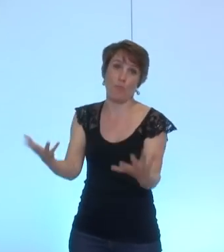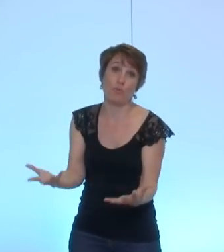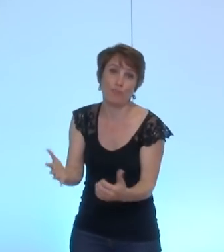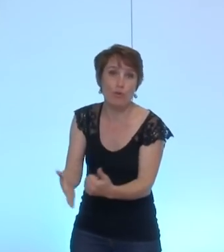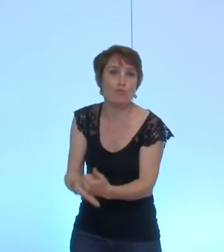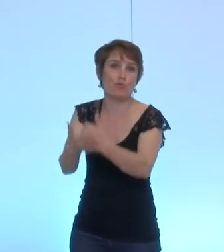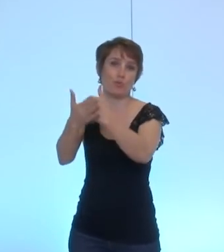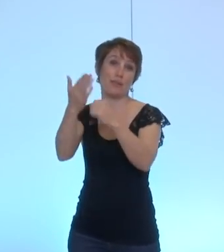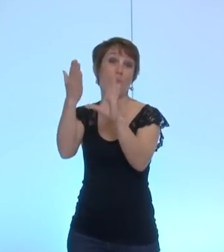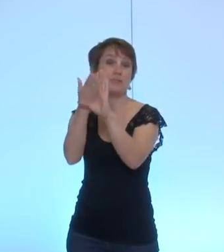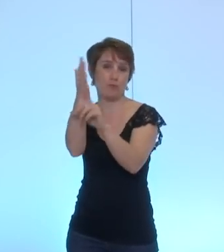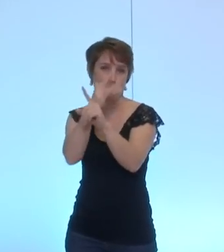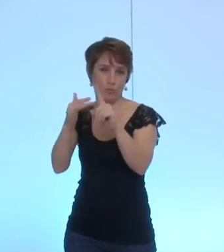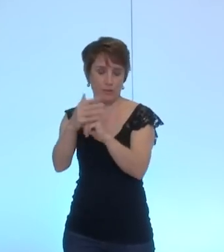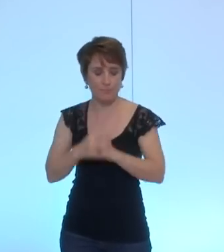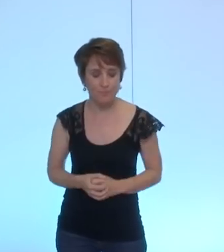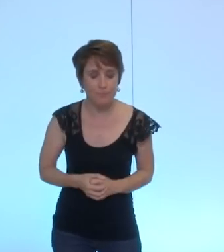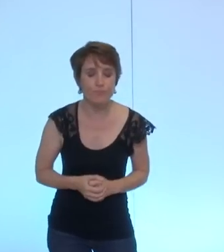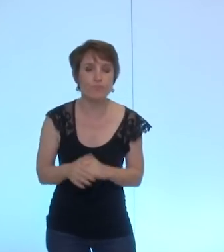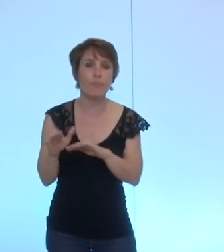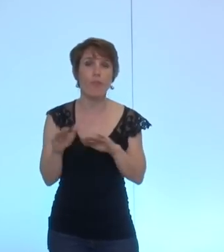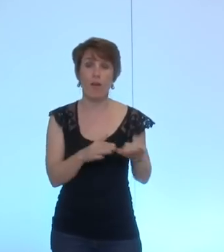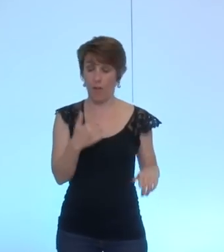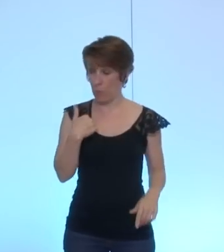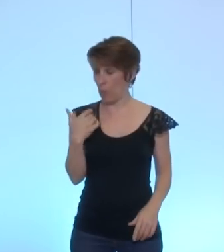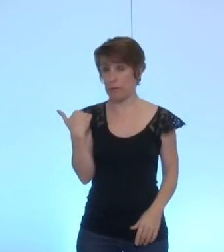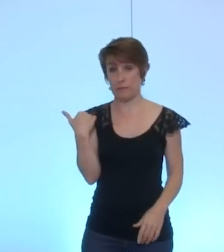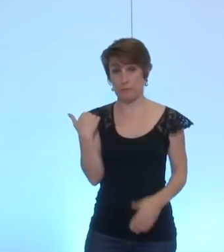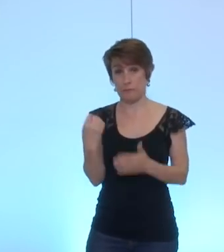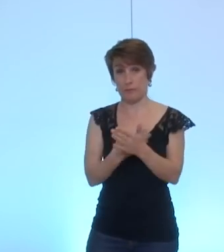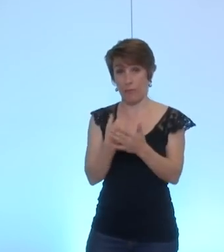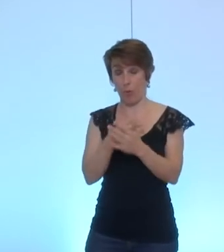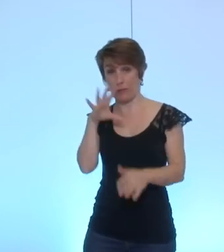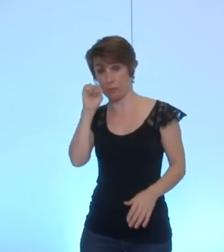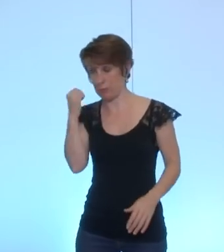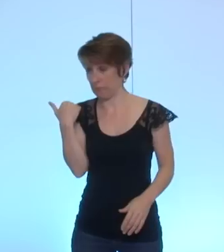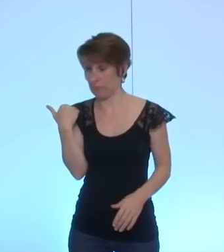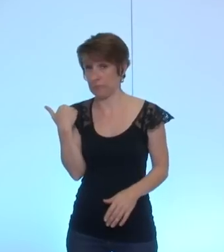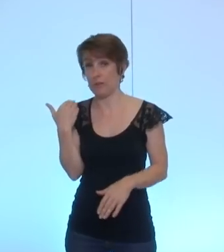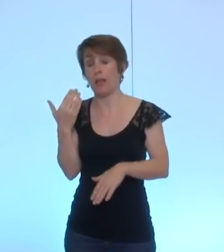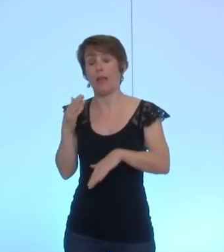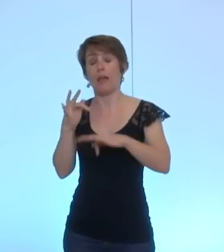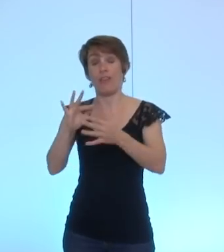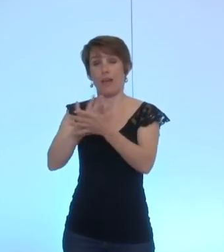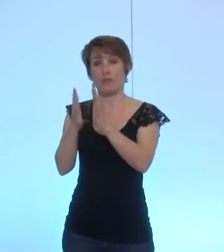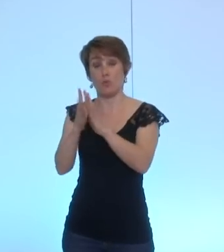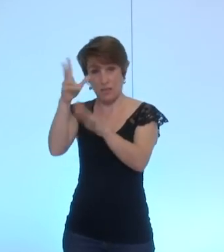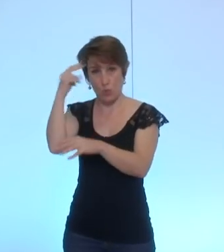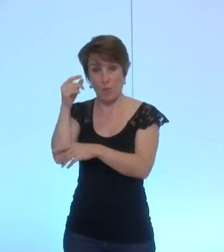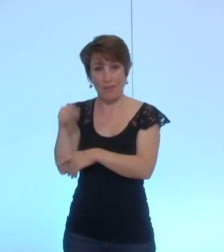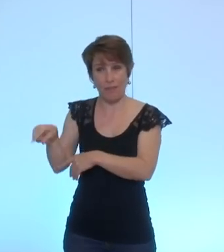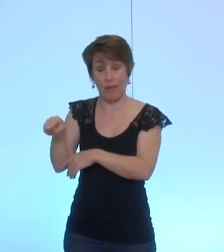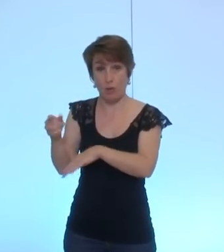dernièrement les dernières informations que j'ai effectivement des organismes humanitaires la rentrée des classes est